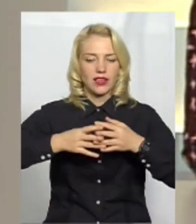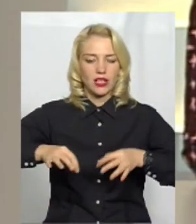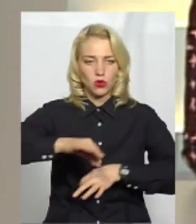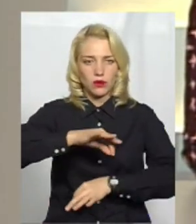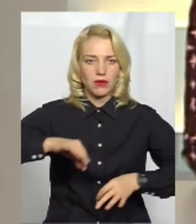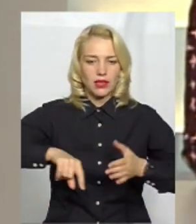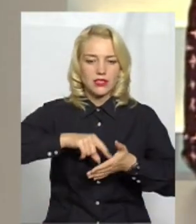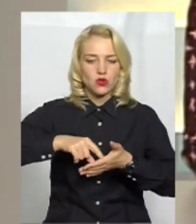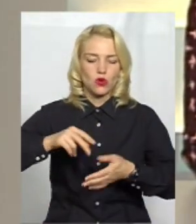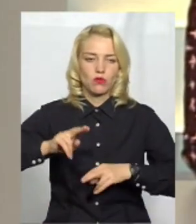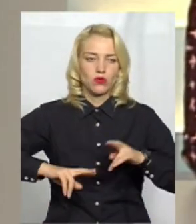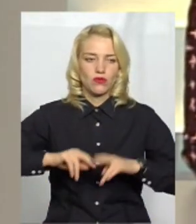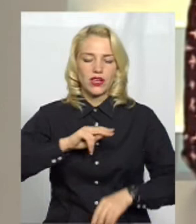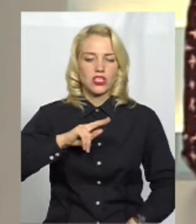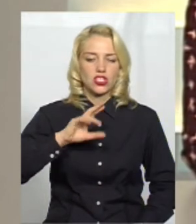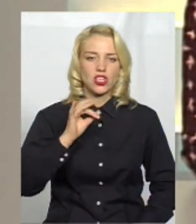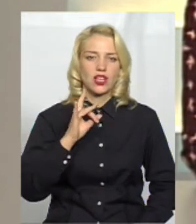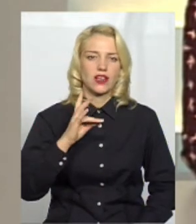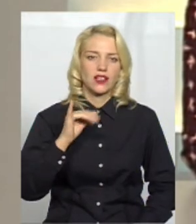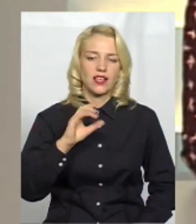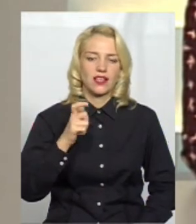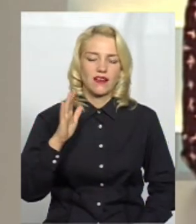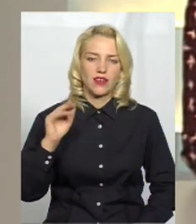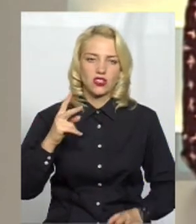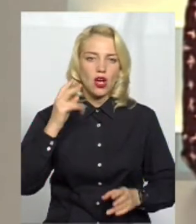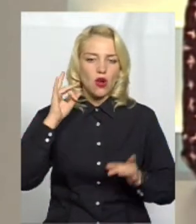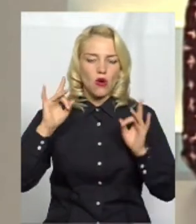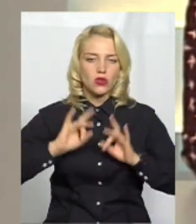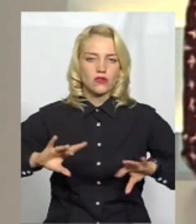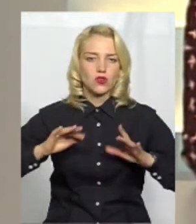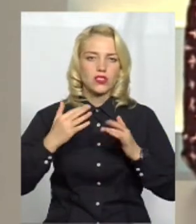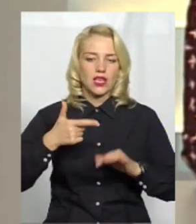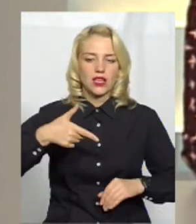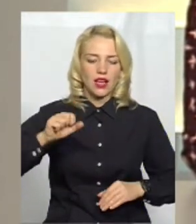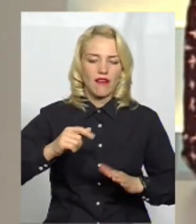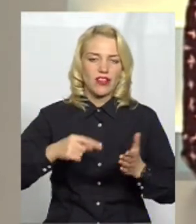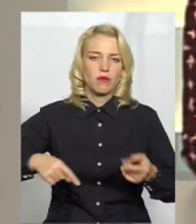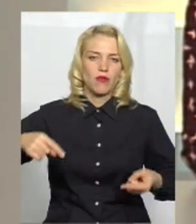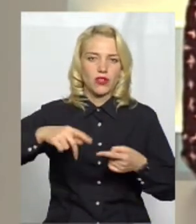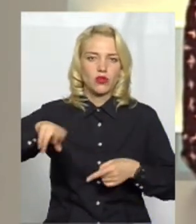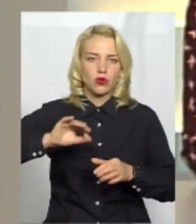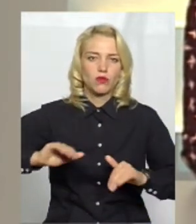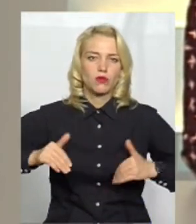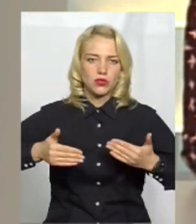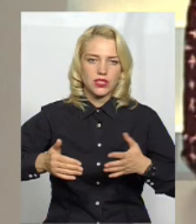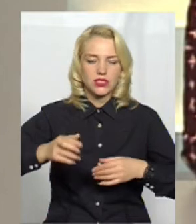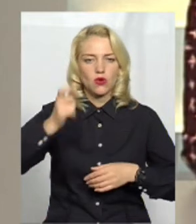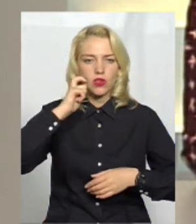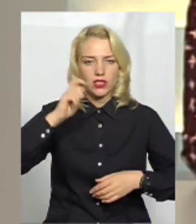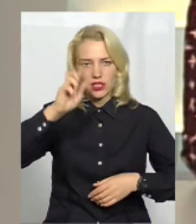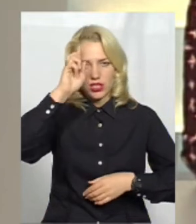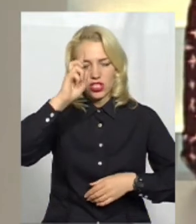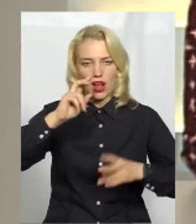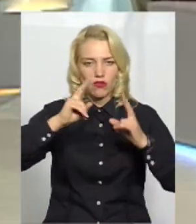містобудування Олександр Чорнеєвич озвучив, скільки гектарів відповідно до пропозицій Українського державного науково-досудового